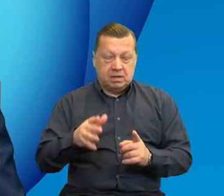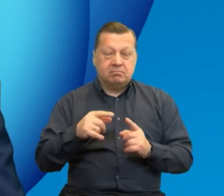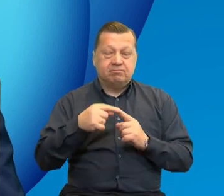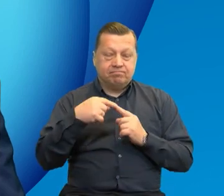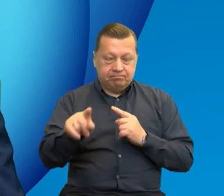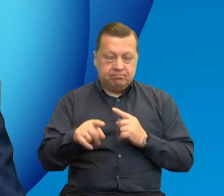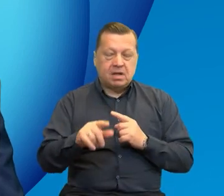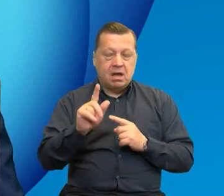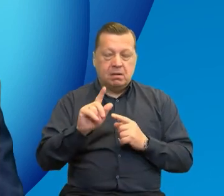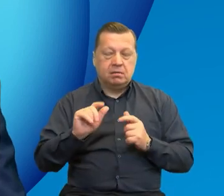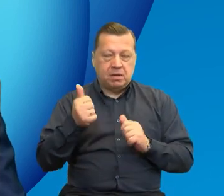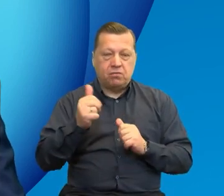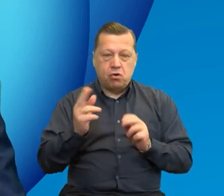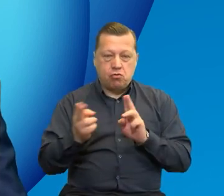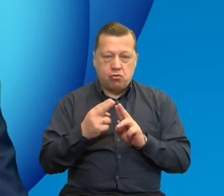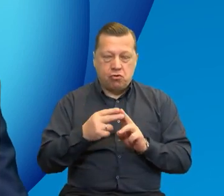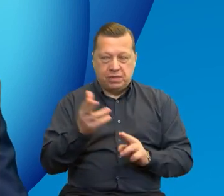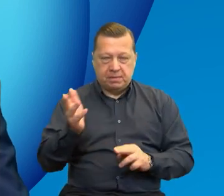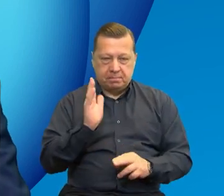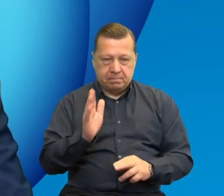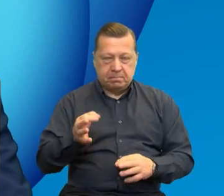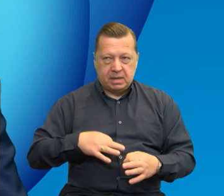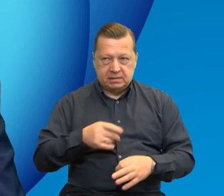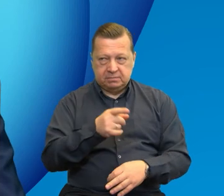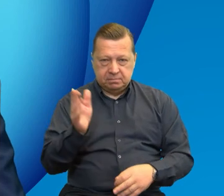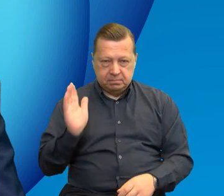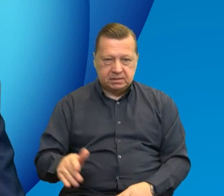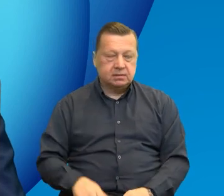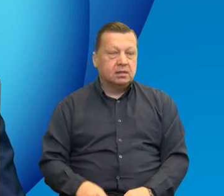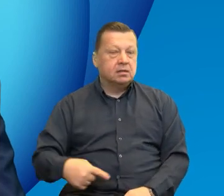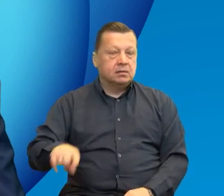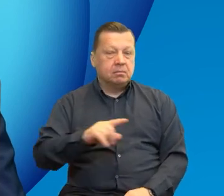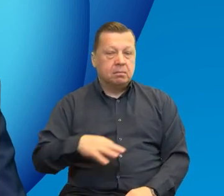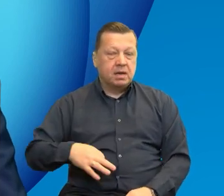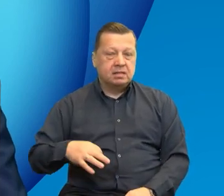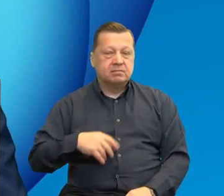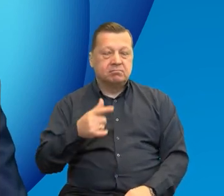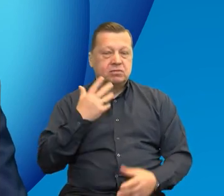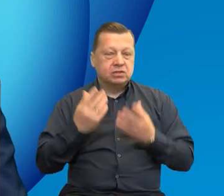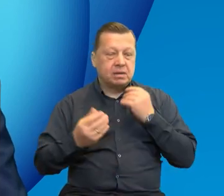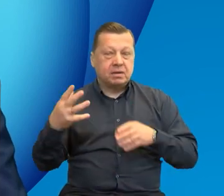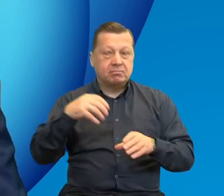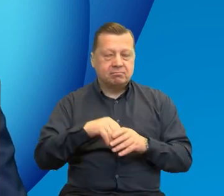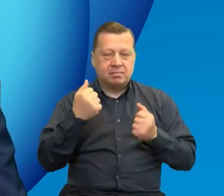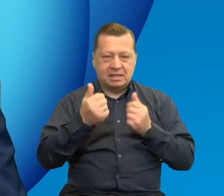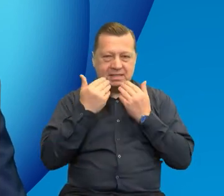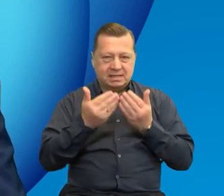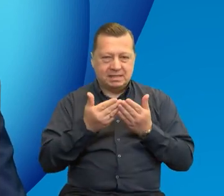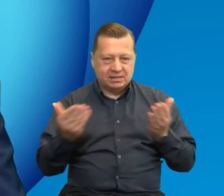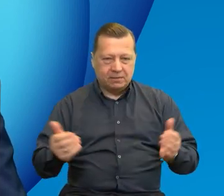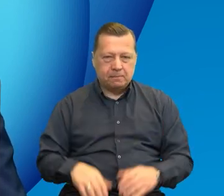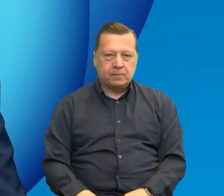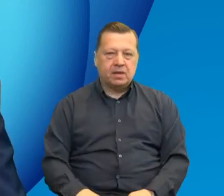i dziękujemy wszystkim Państwu za udział w naszej zabawie. Interreg to